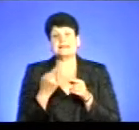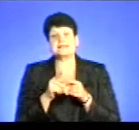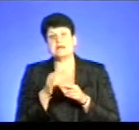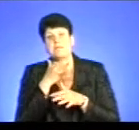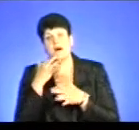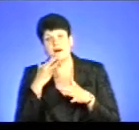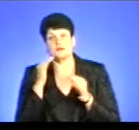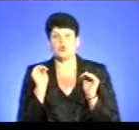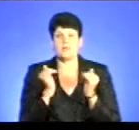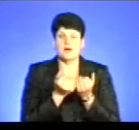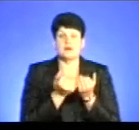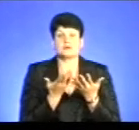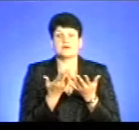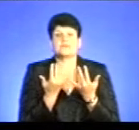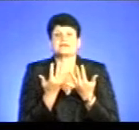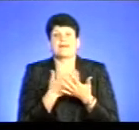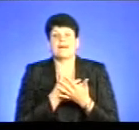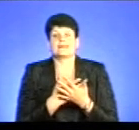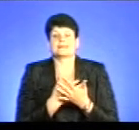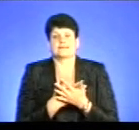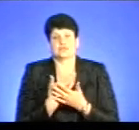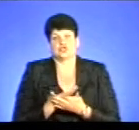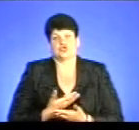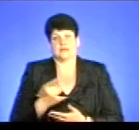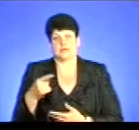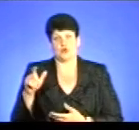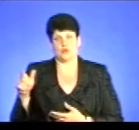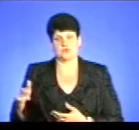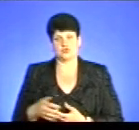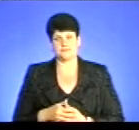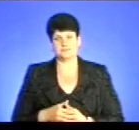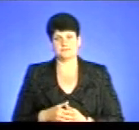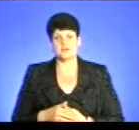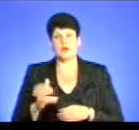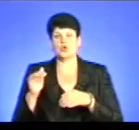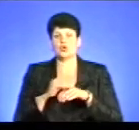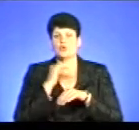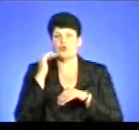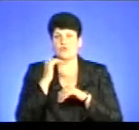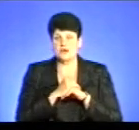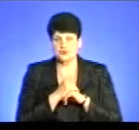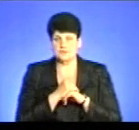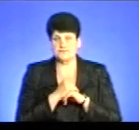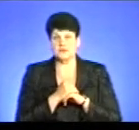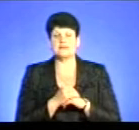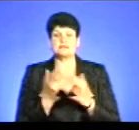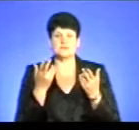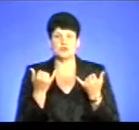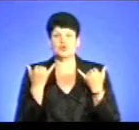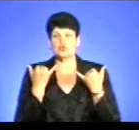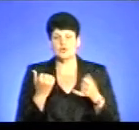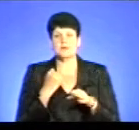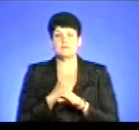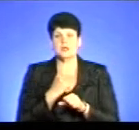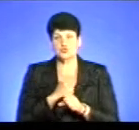мало, на вашу думку, наскільки активні жителі Тернопільщини? Добрий вечір. Звичайно, що сьогодні ми працюємо в